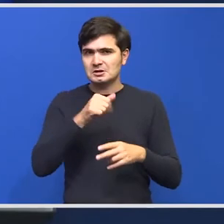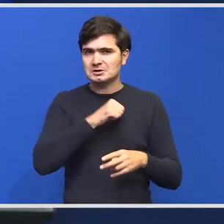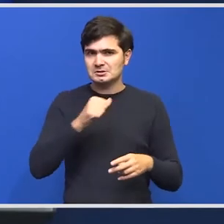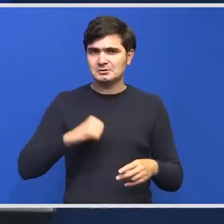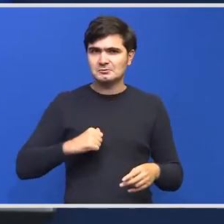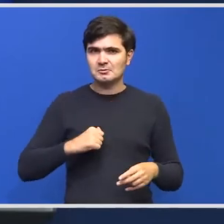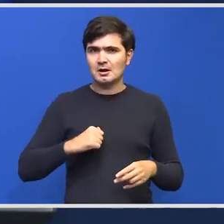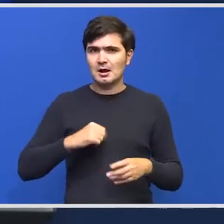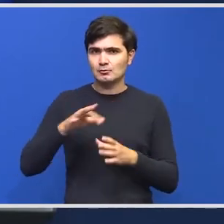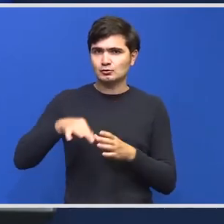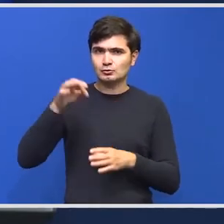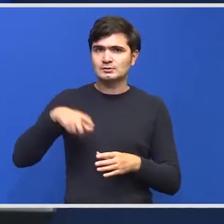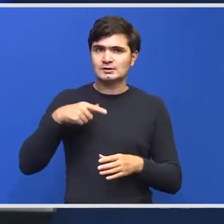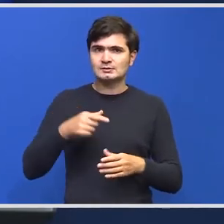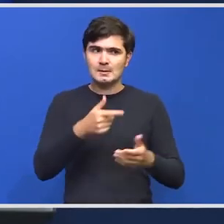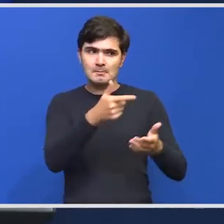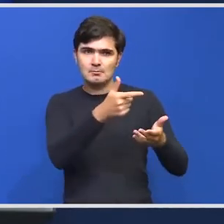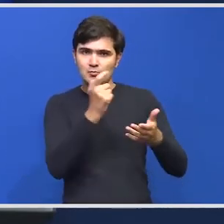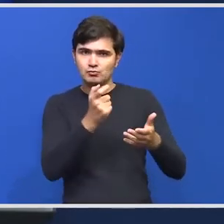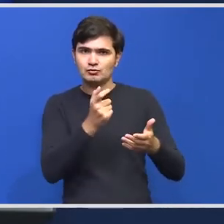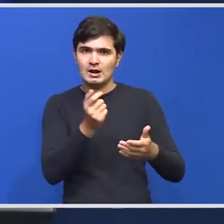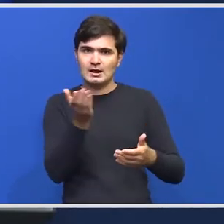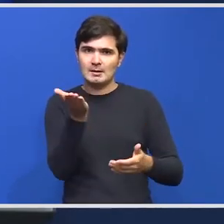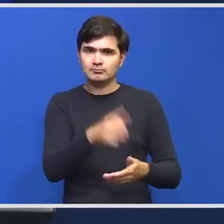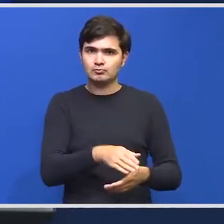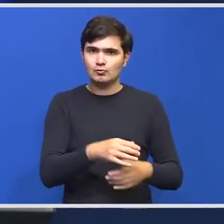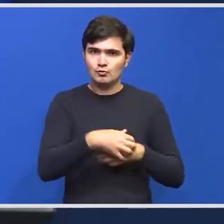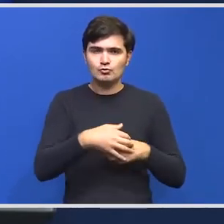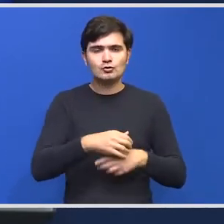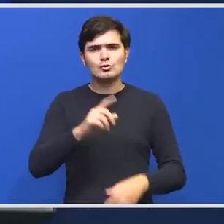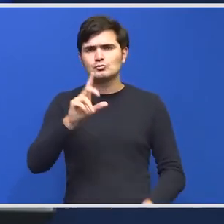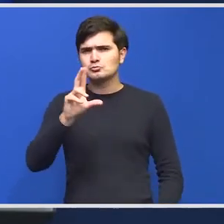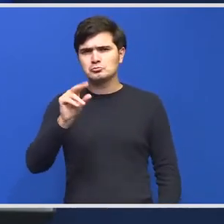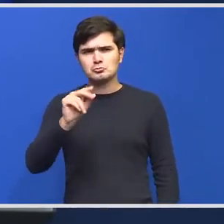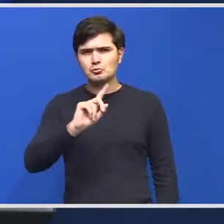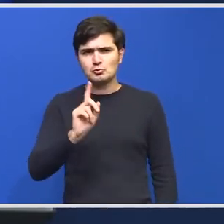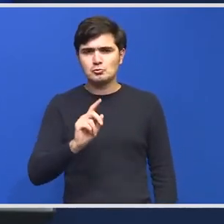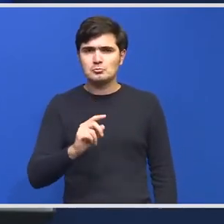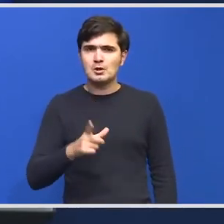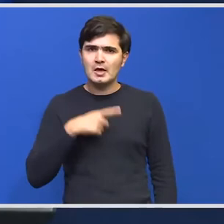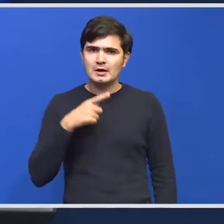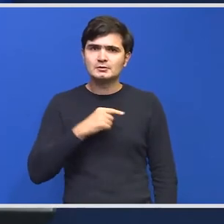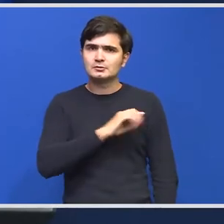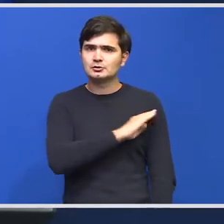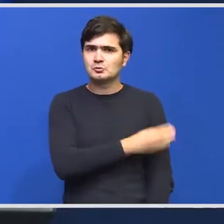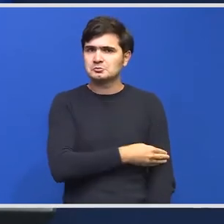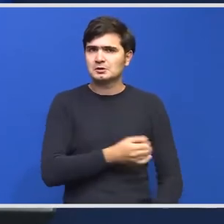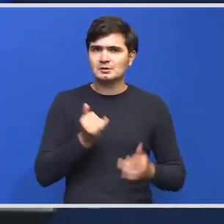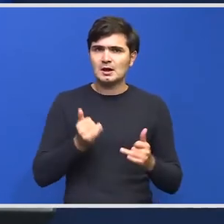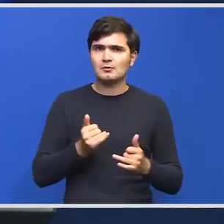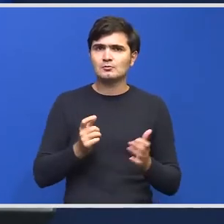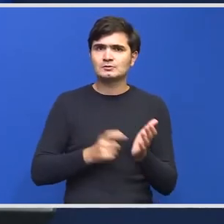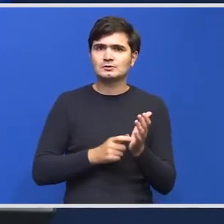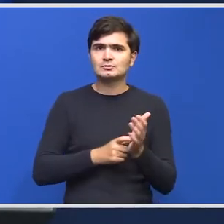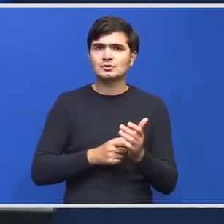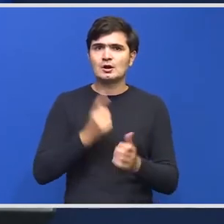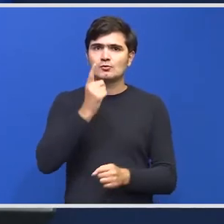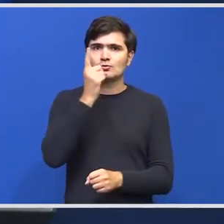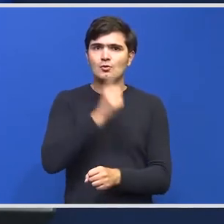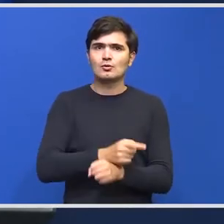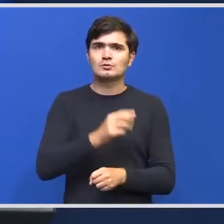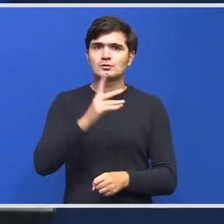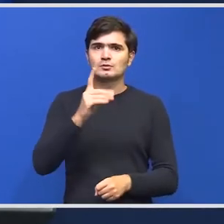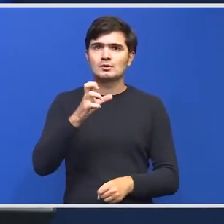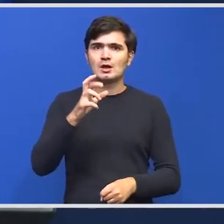va fi în pușcarea urșilor vor fi în pușcarea urșilor nu există posibilitatea ca și la ora actuală să se ceară ordin de derogare